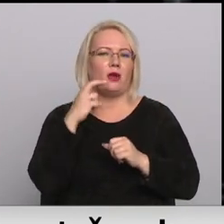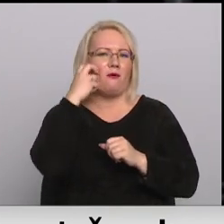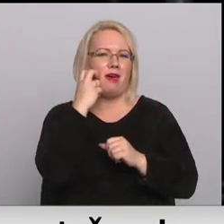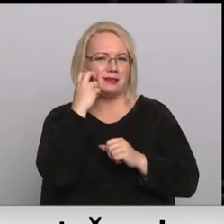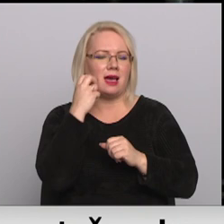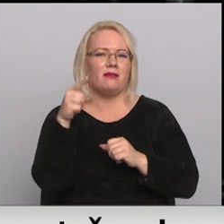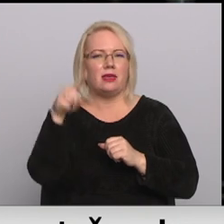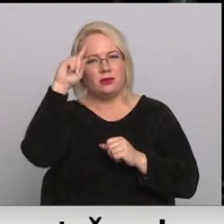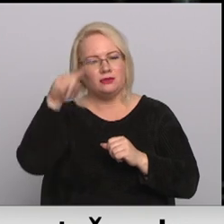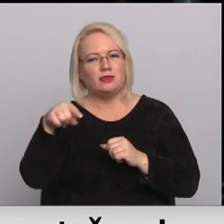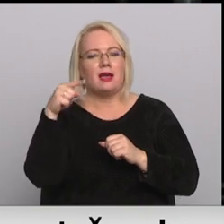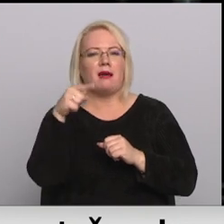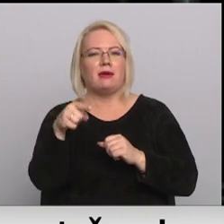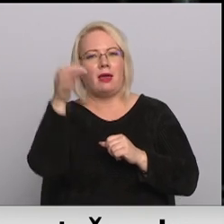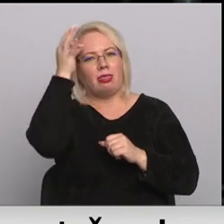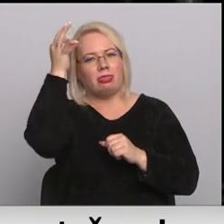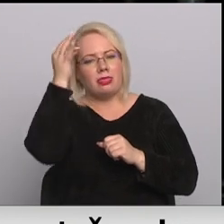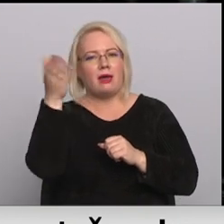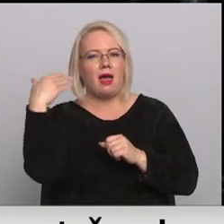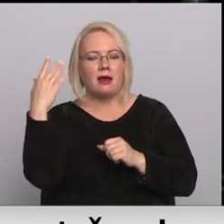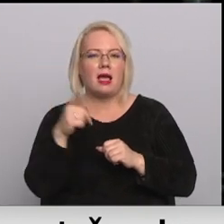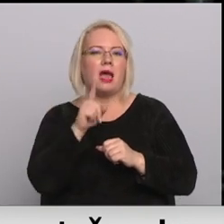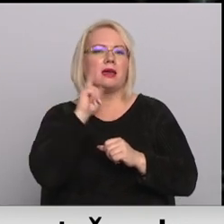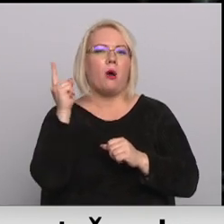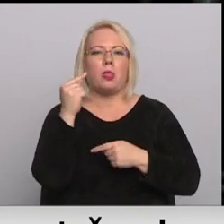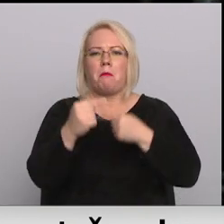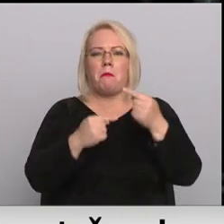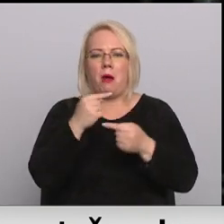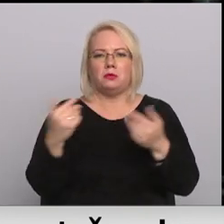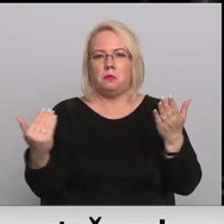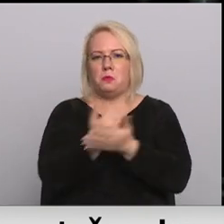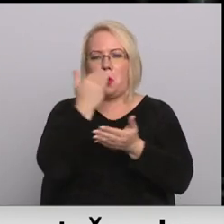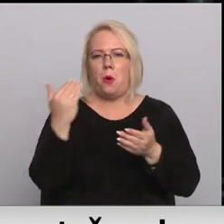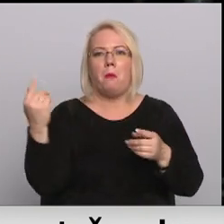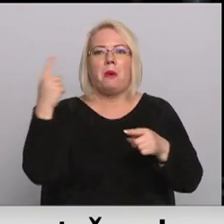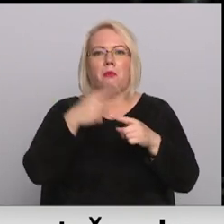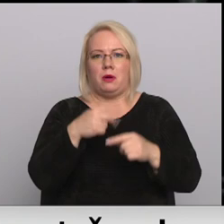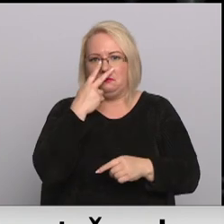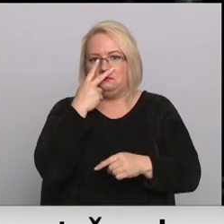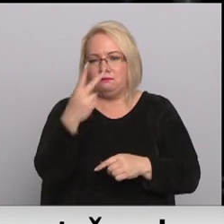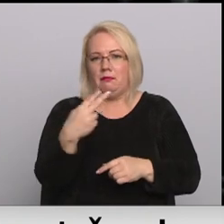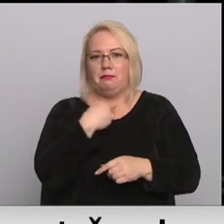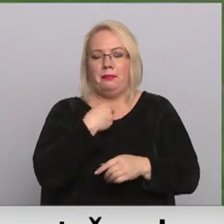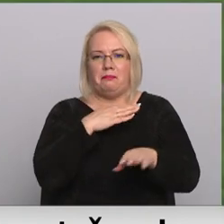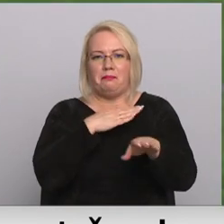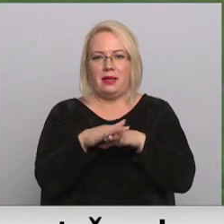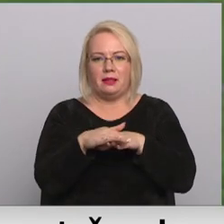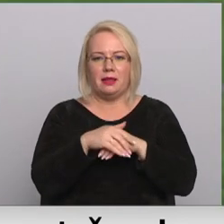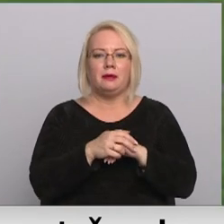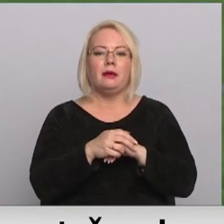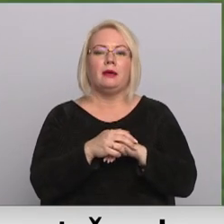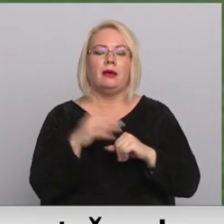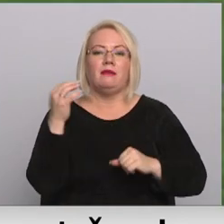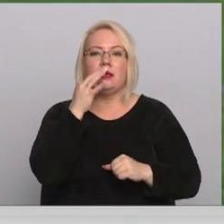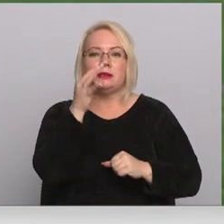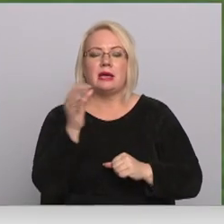mērā tāds dežavjū un atmiņas. Jaunai pāudzēji tas ir pilnīgi kaut kas unikāls un pārsteigumiem pilns. Visas